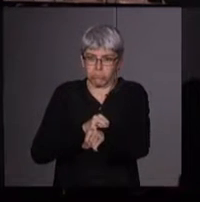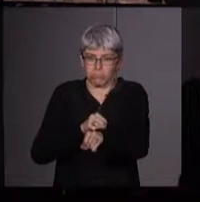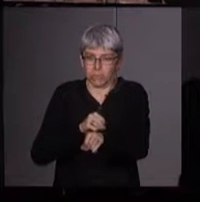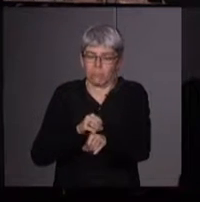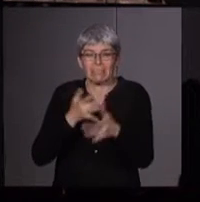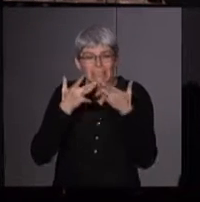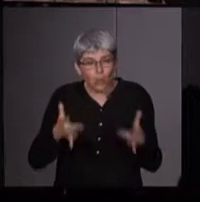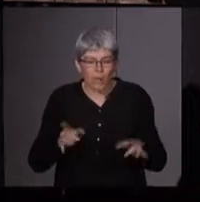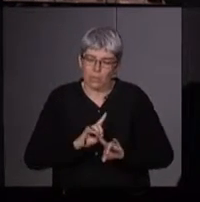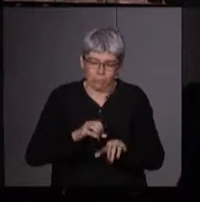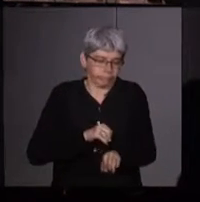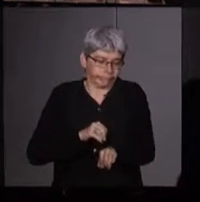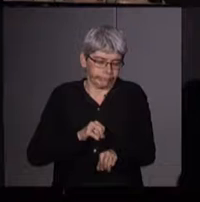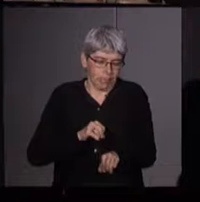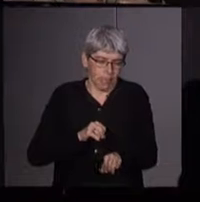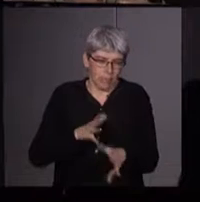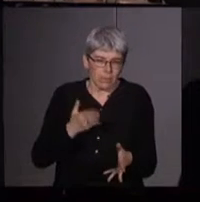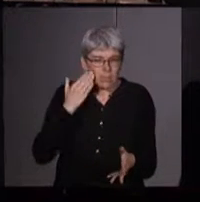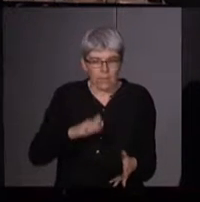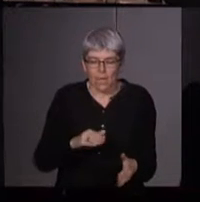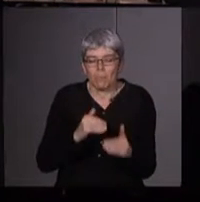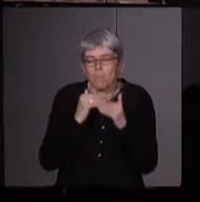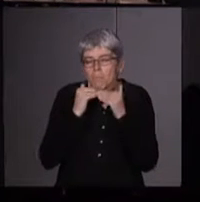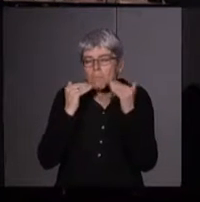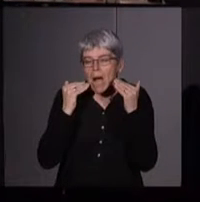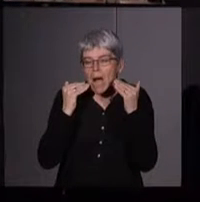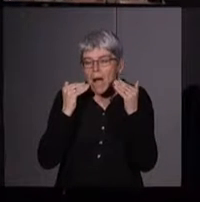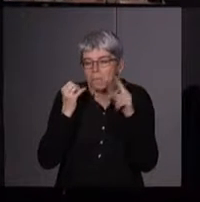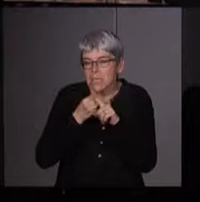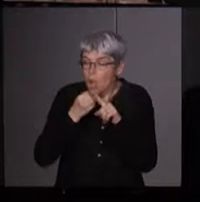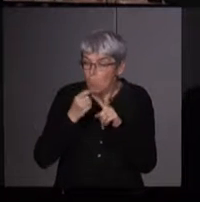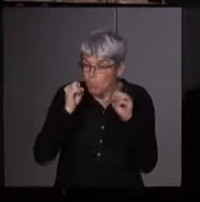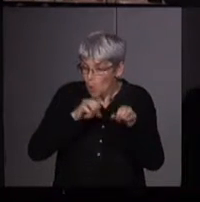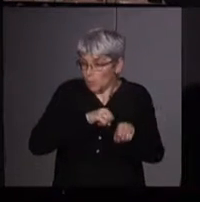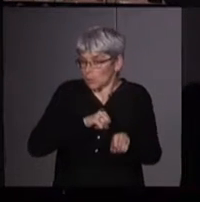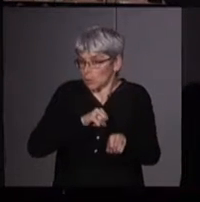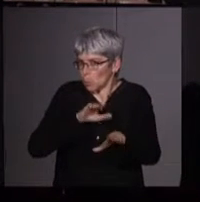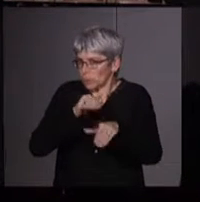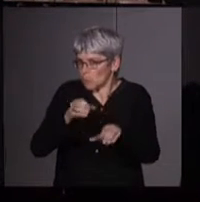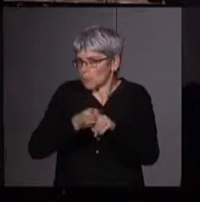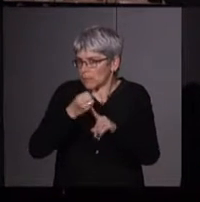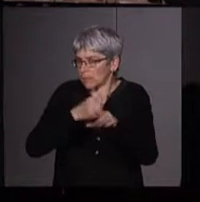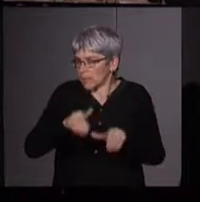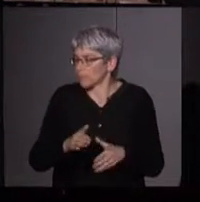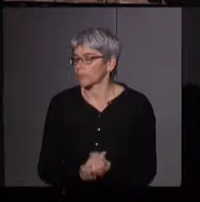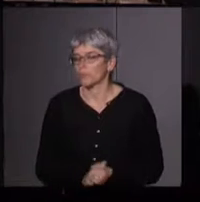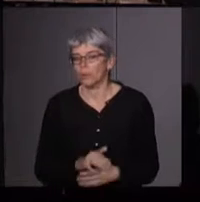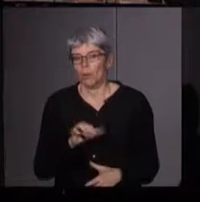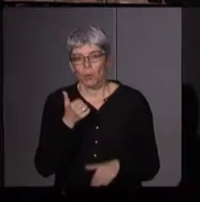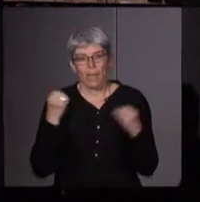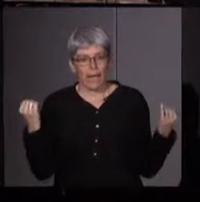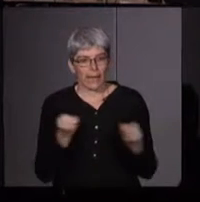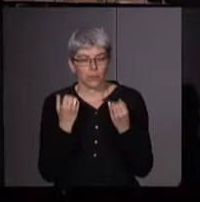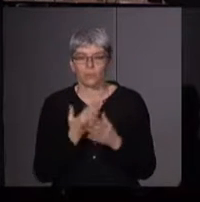découragement, de résister au burn-out du militant. Voilà. Alors, passons à la première action,